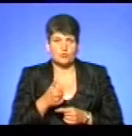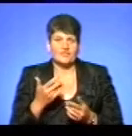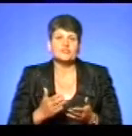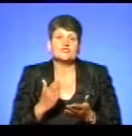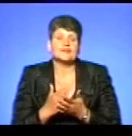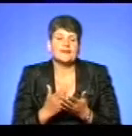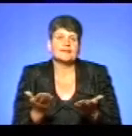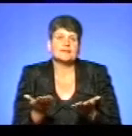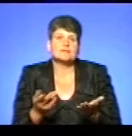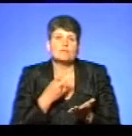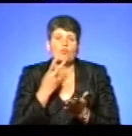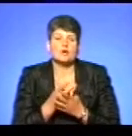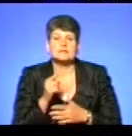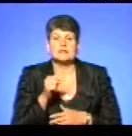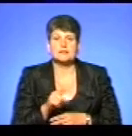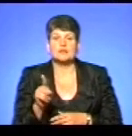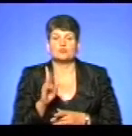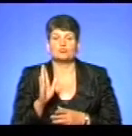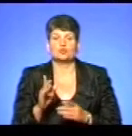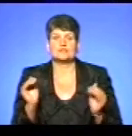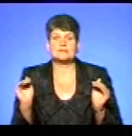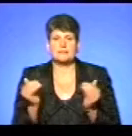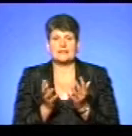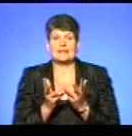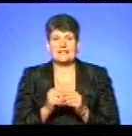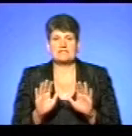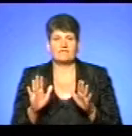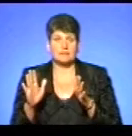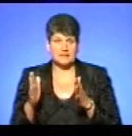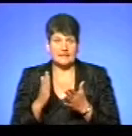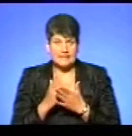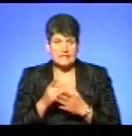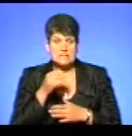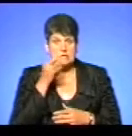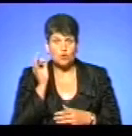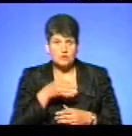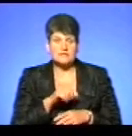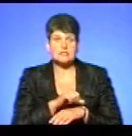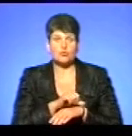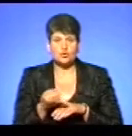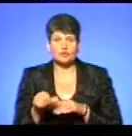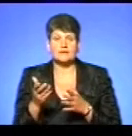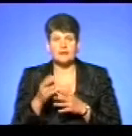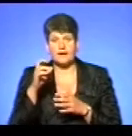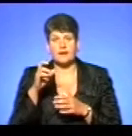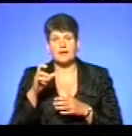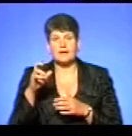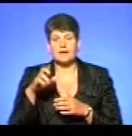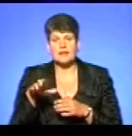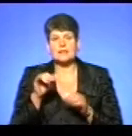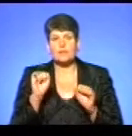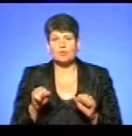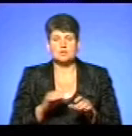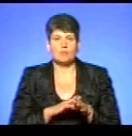якісь покази на те, що буде зменшуватися кількість випадків? Взагалі, є якийсь досвід закордонний, де країна могла би повністю